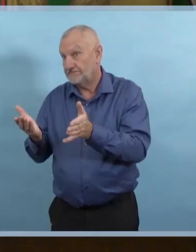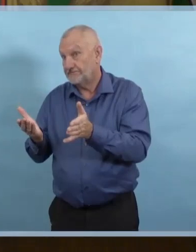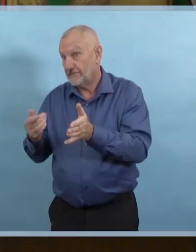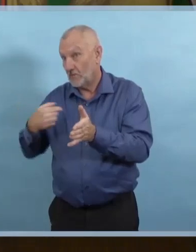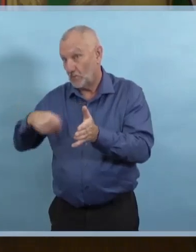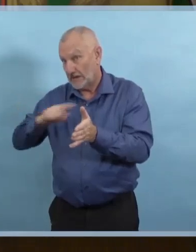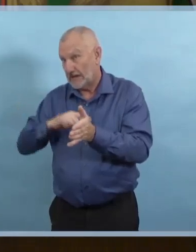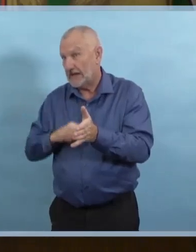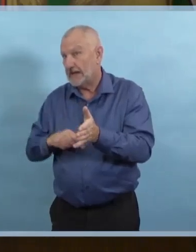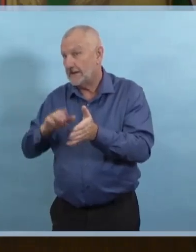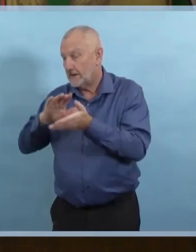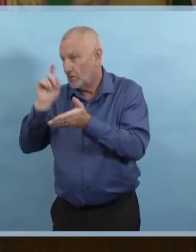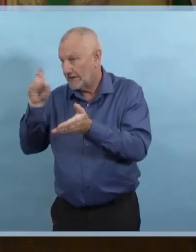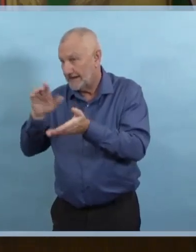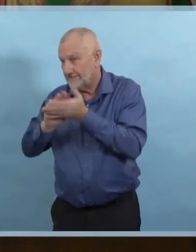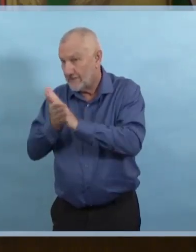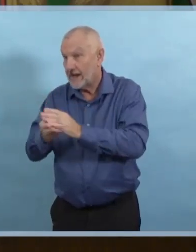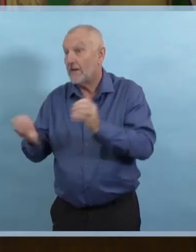Radio-Canada, Mohamed.